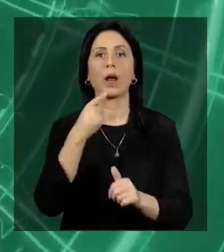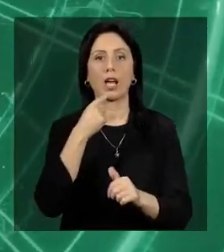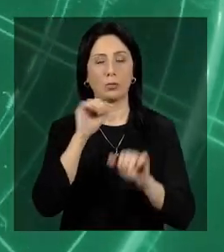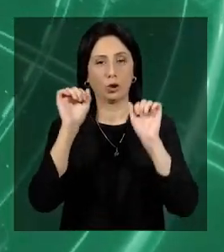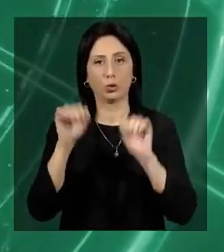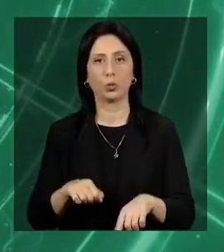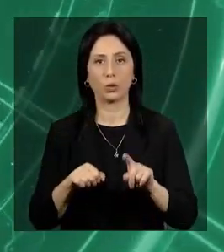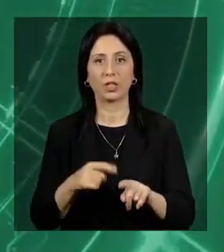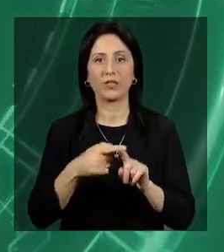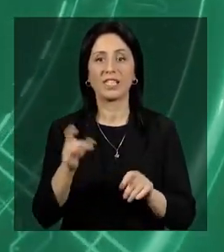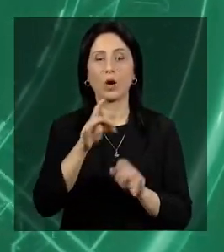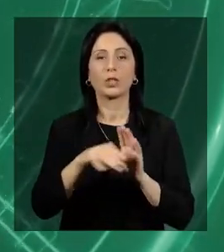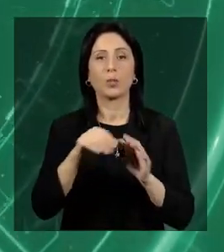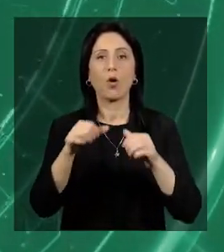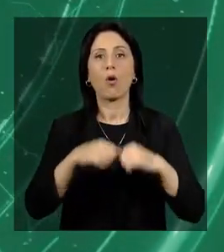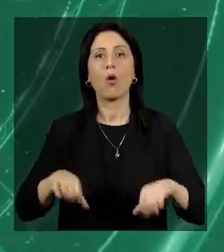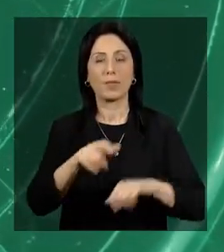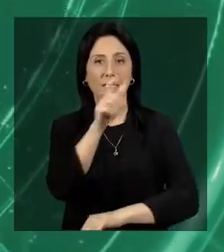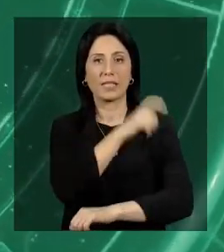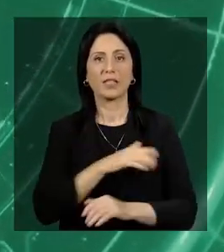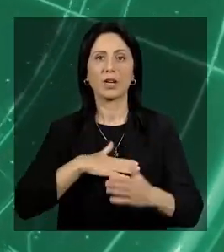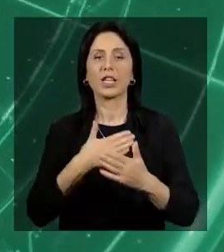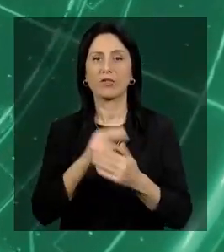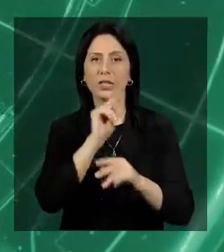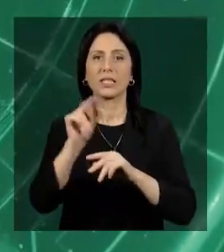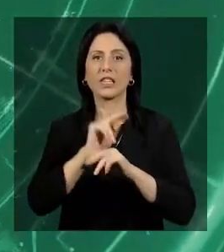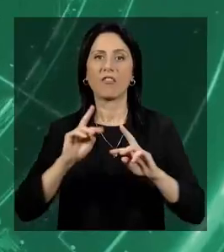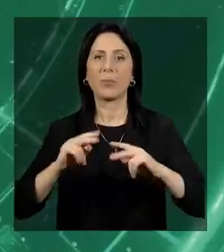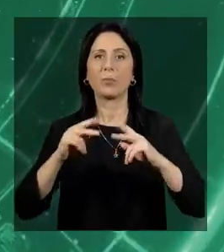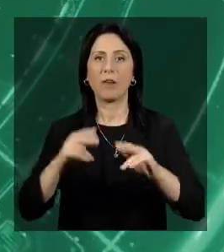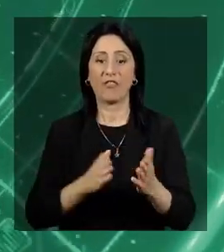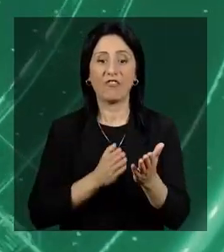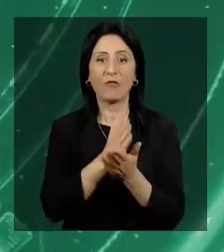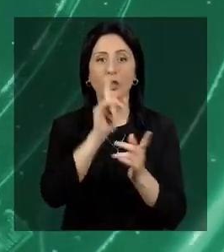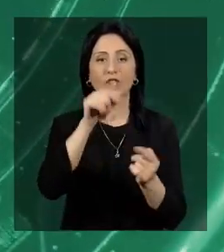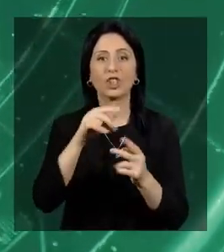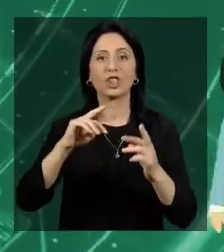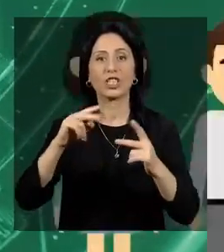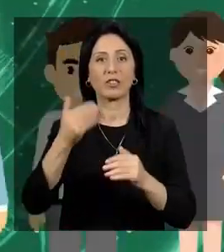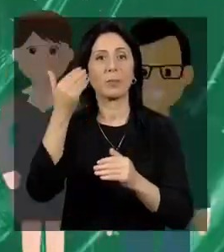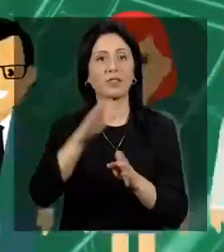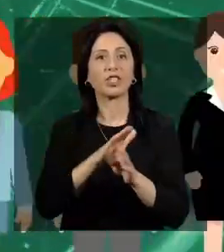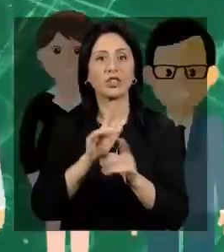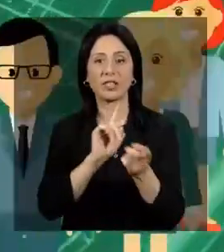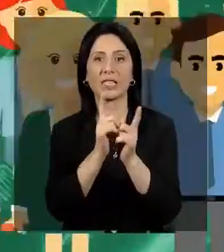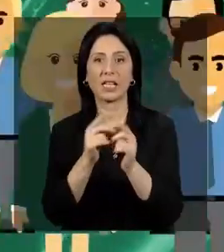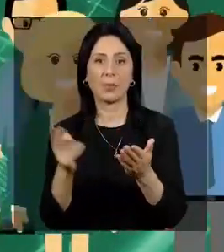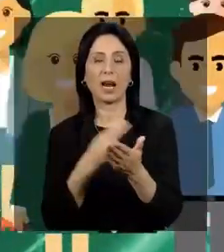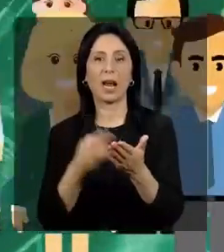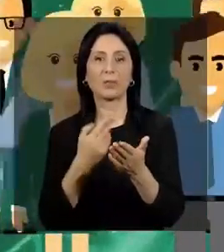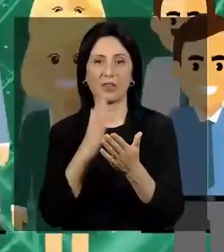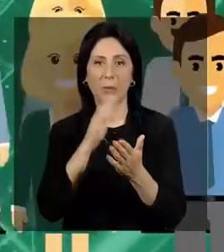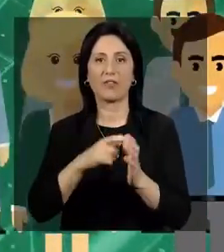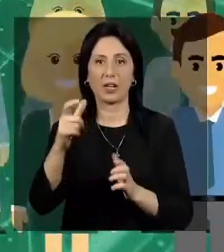կենթրոնում հայերենով և ատրբեջաներենով։ Շրջանային ընտրական հանձնաժողովի անդրումներ անցնում են ինտենսիվ ուսոցում, իսկ պումթյանները